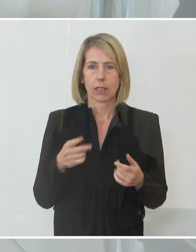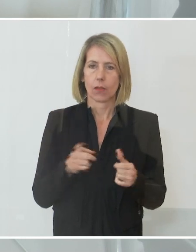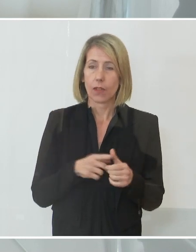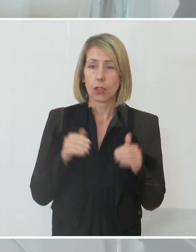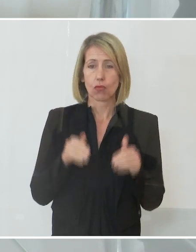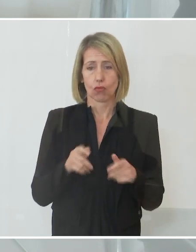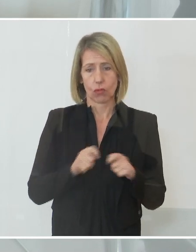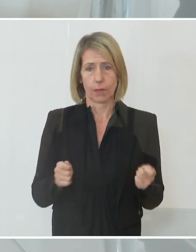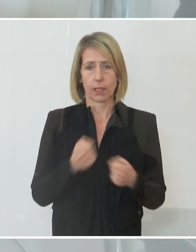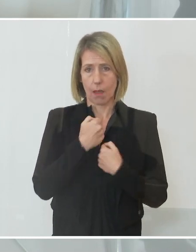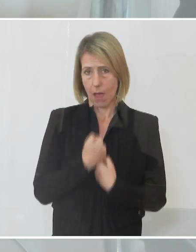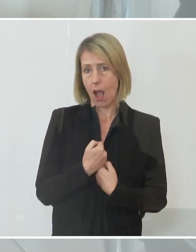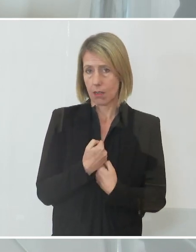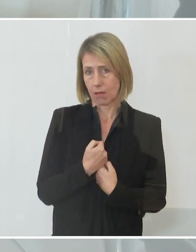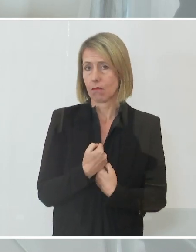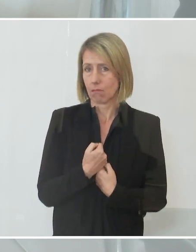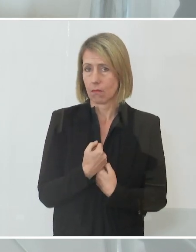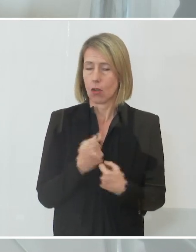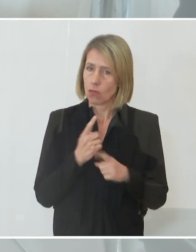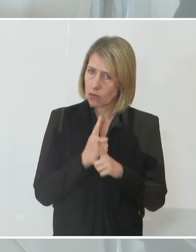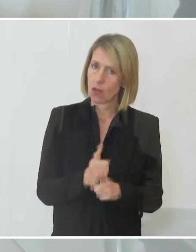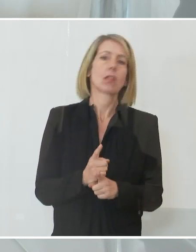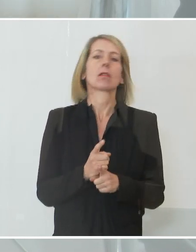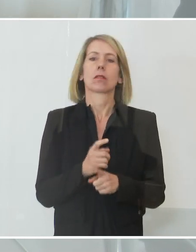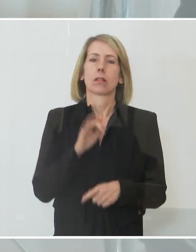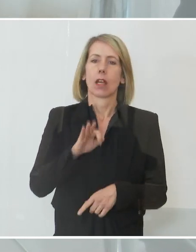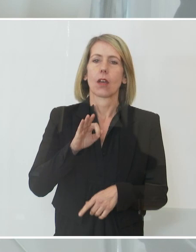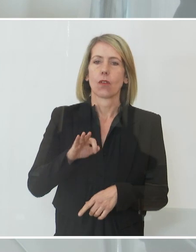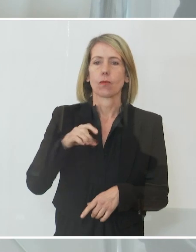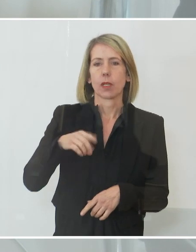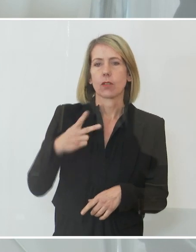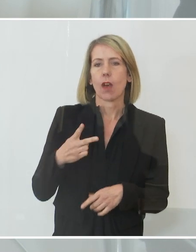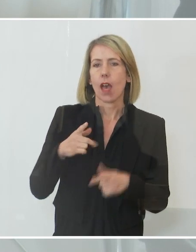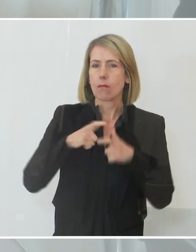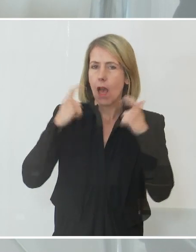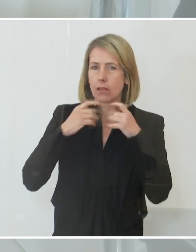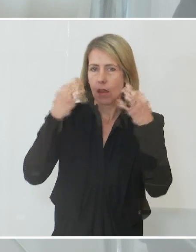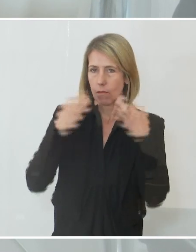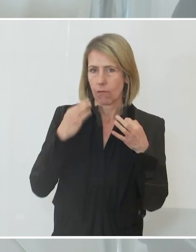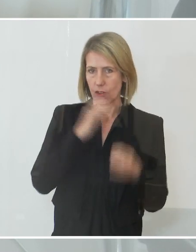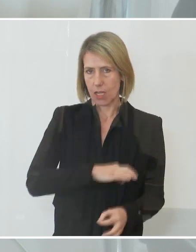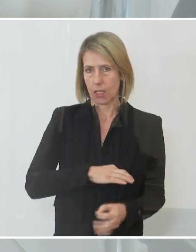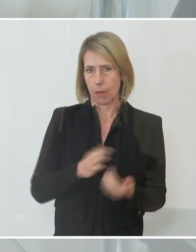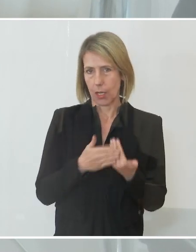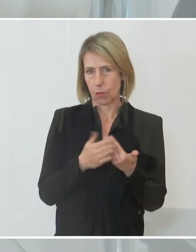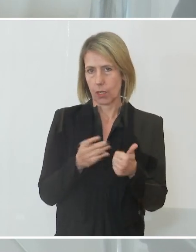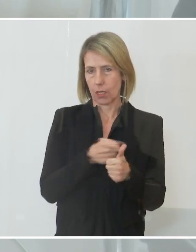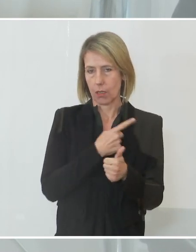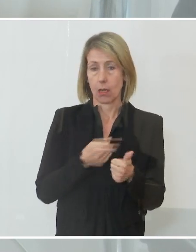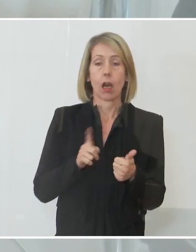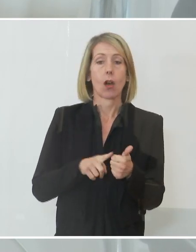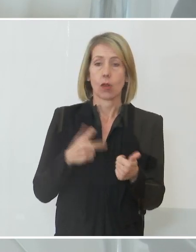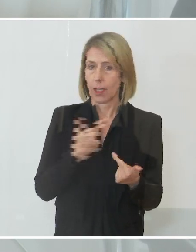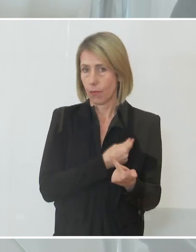die Schutzmaßnahmen halten, die FFP2-Maskenpflicht, das Impfen,